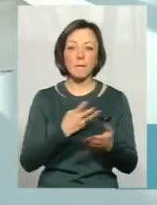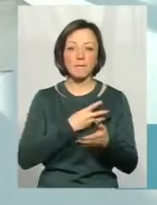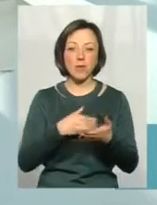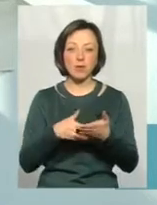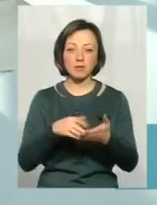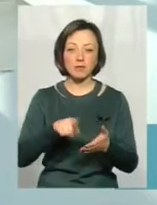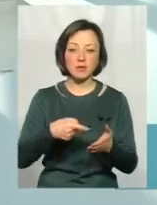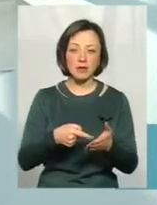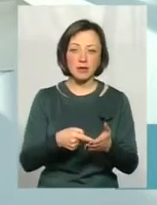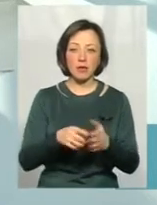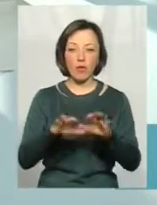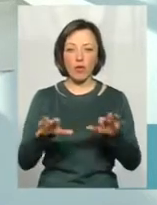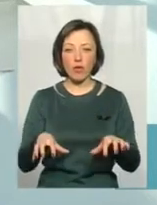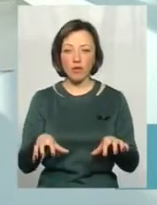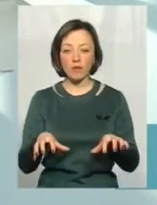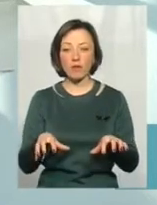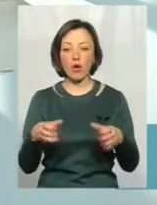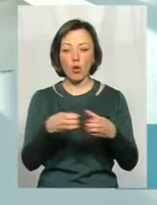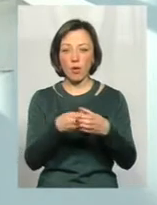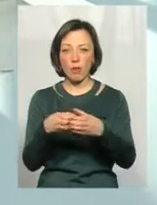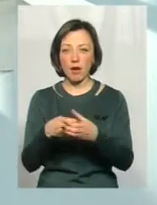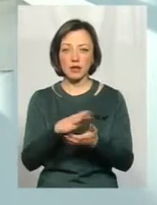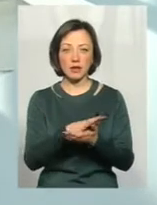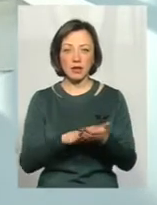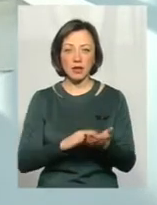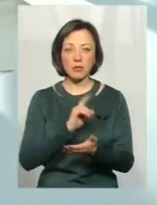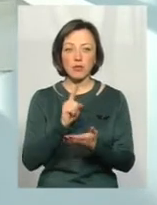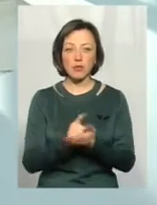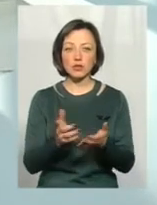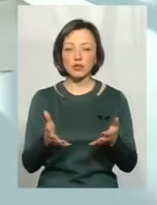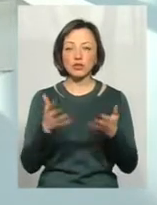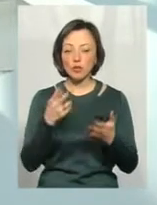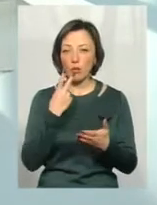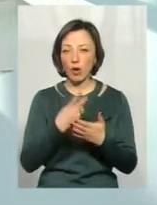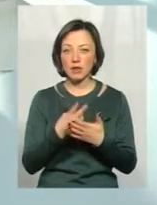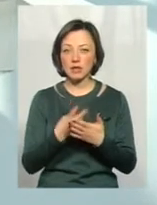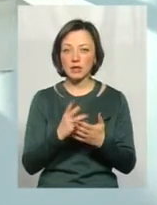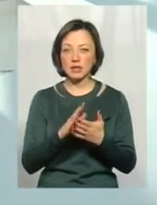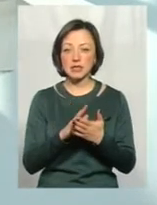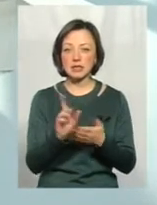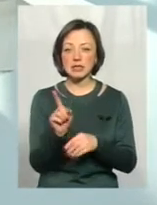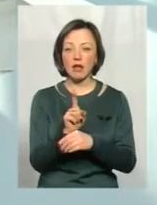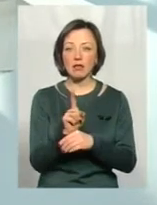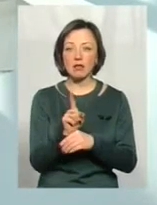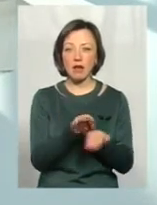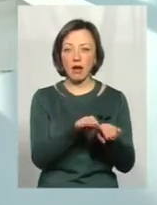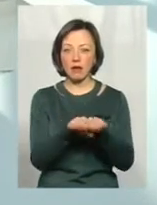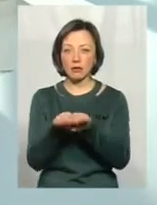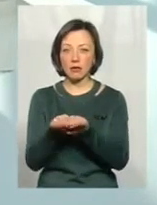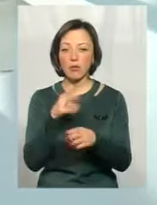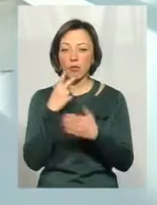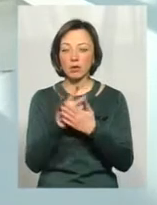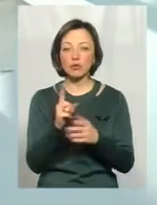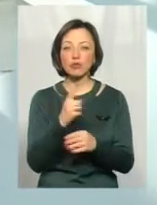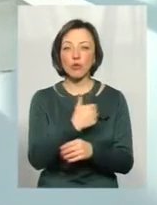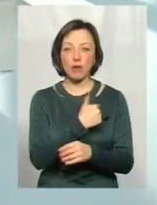міським, головам громад і так далі. Він повинен чітко показати стандарти, повинен показати, до чого